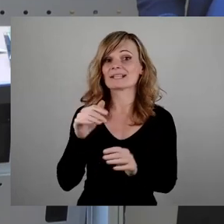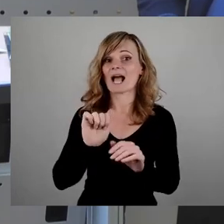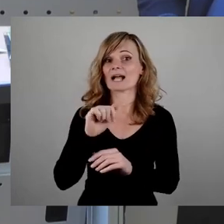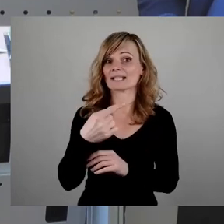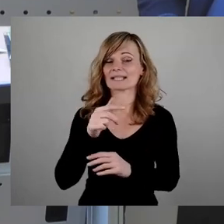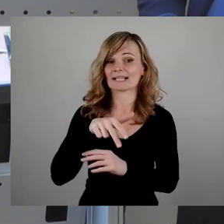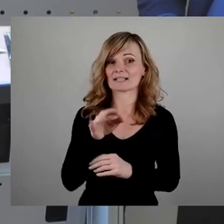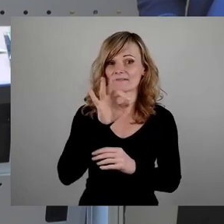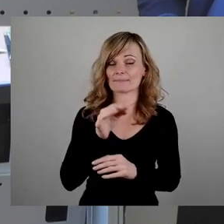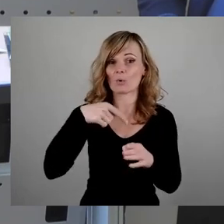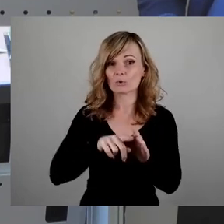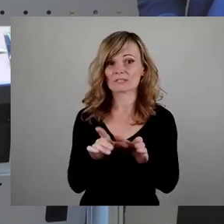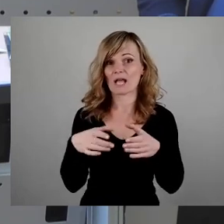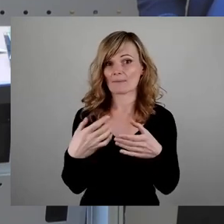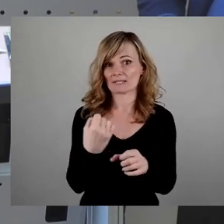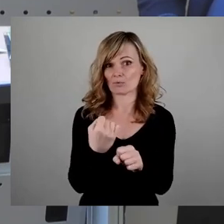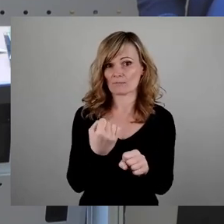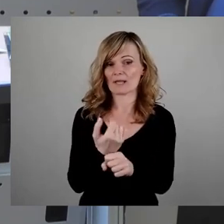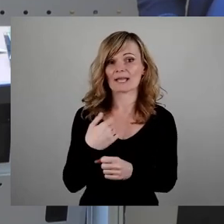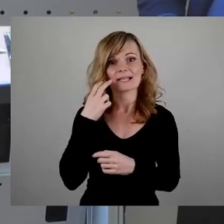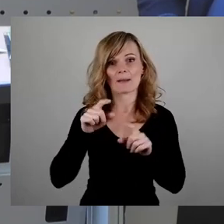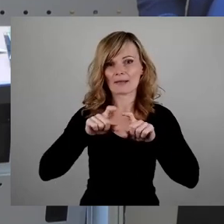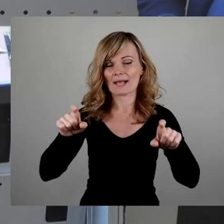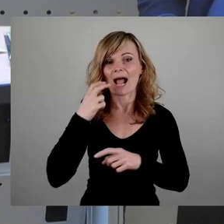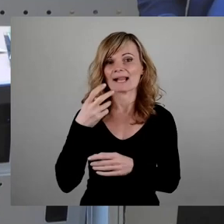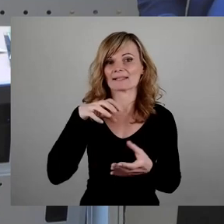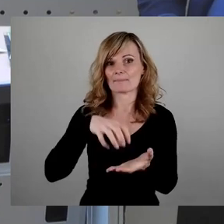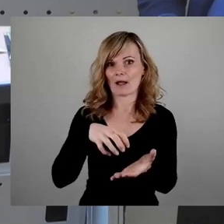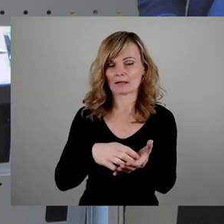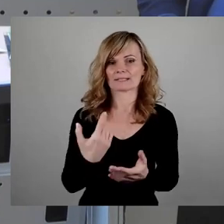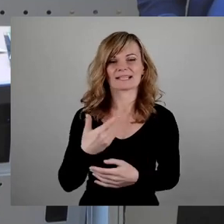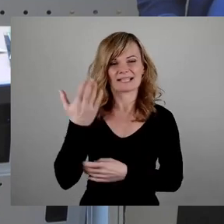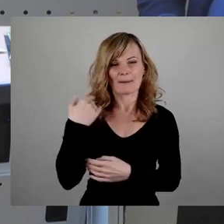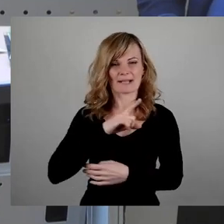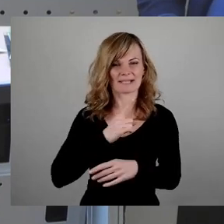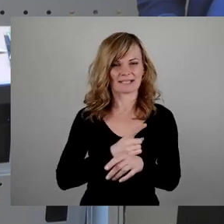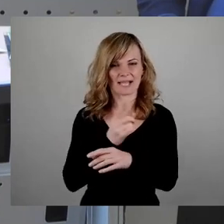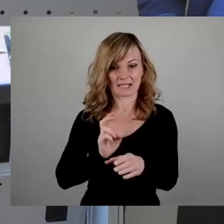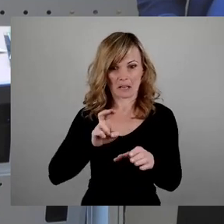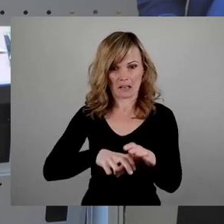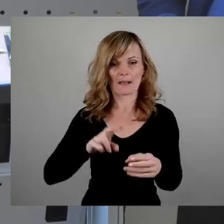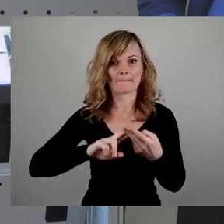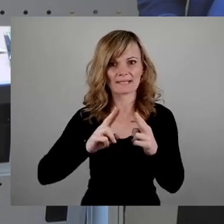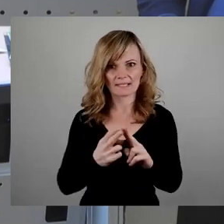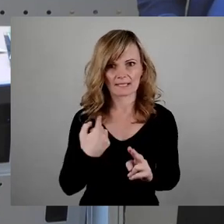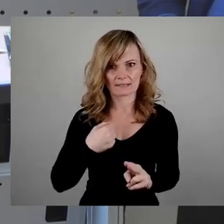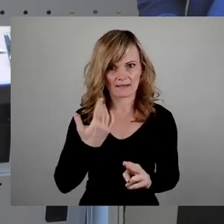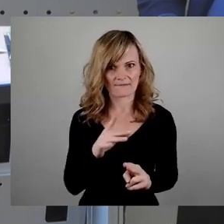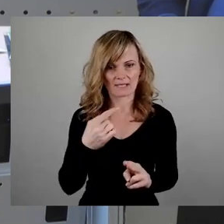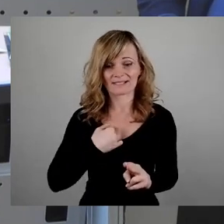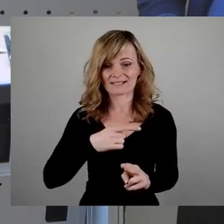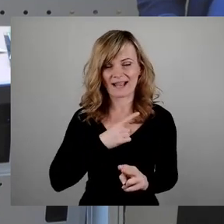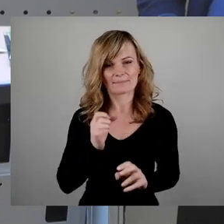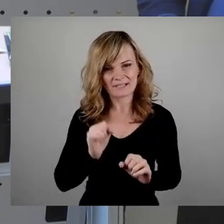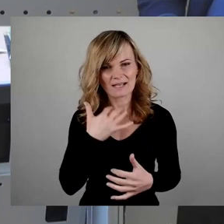Unterarbeitsgruppe Altmark gebildet. Ich war seinerzeit selbst dort Mitglied und kann Ihnen quasi aus erster Hand daraus berichten. Die